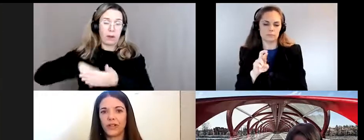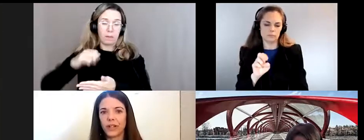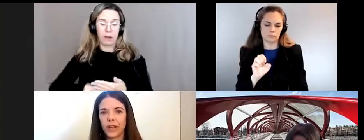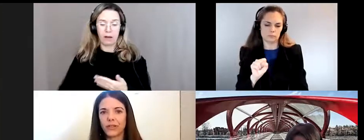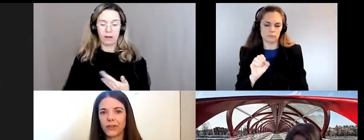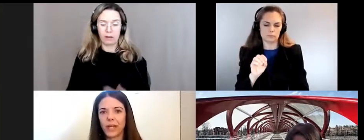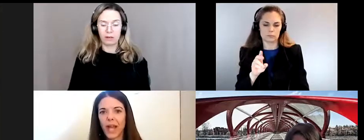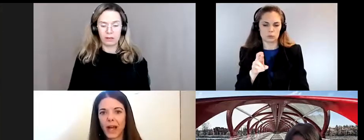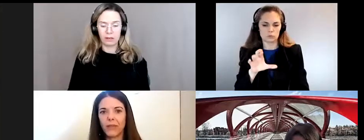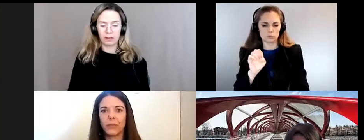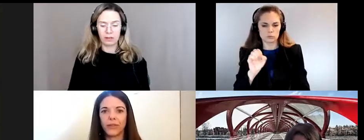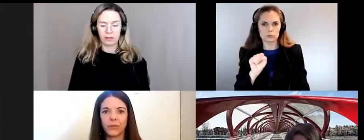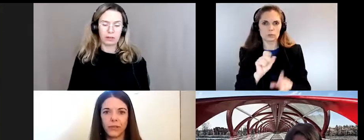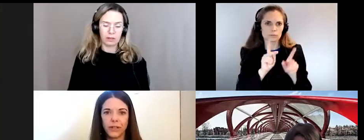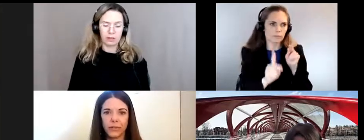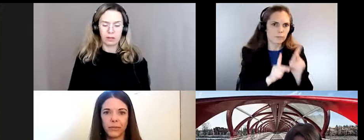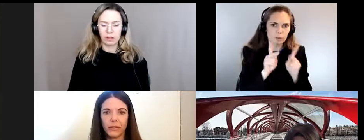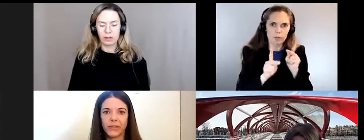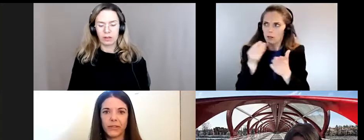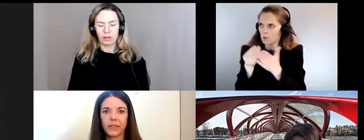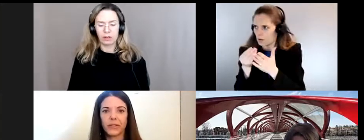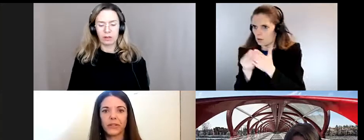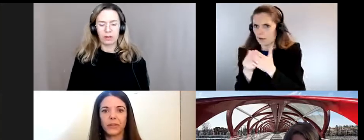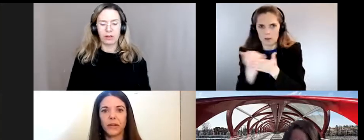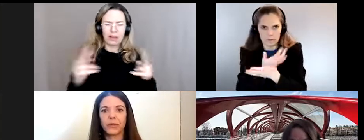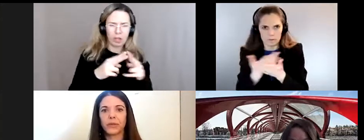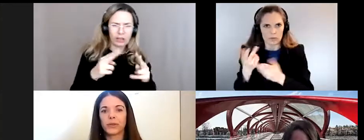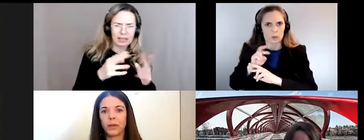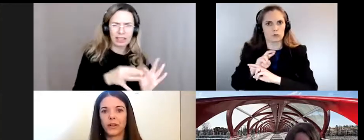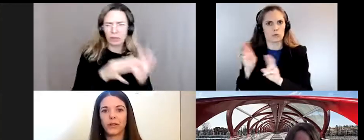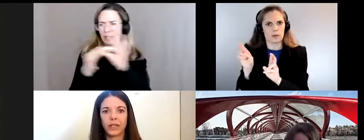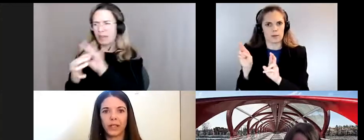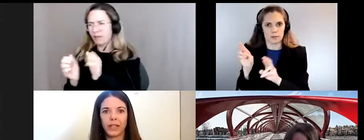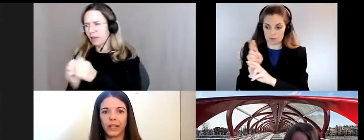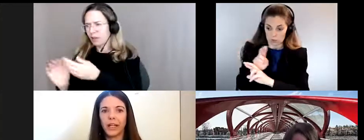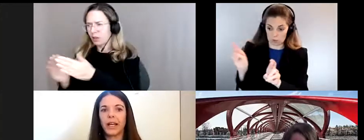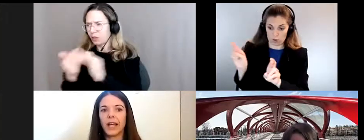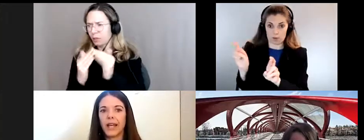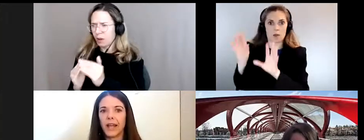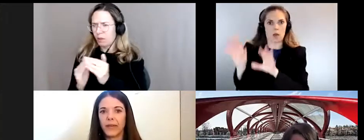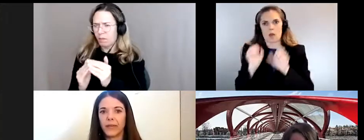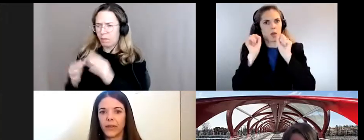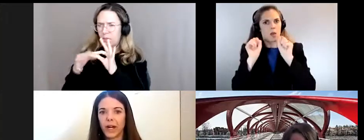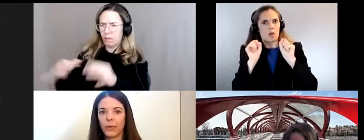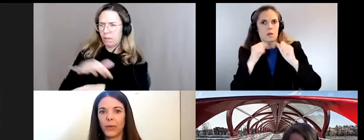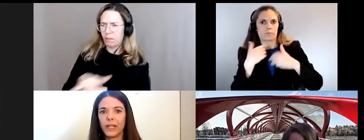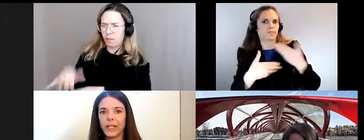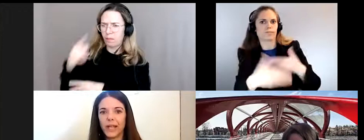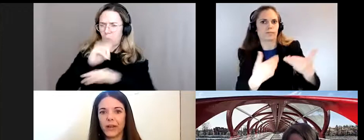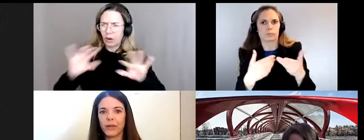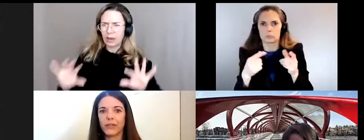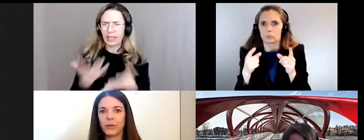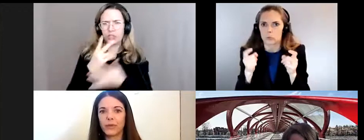rapidement utiliser les connaissances et les liens qu'on a avec les membres de la communauté pour être capable de réagir